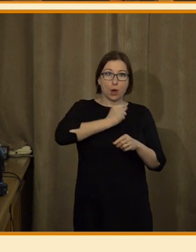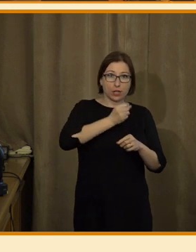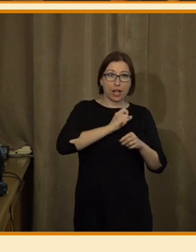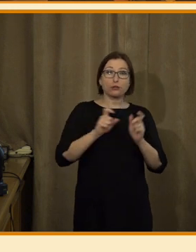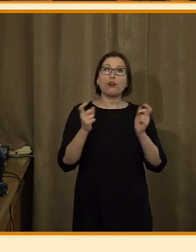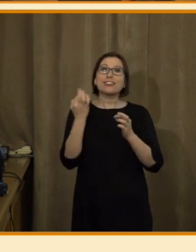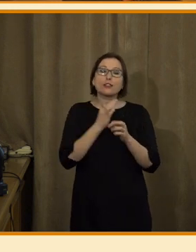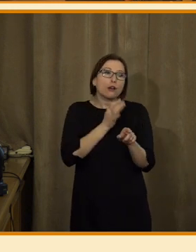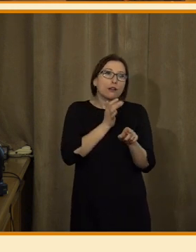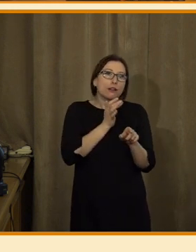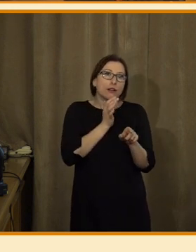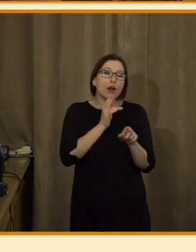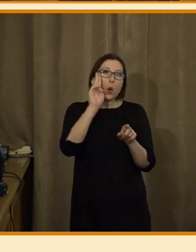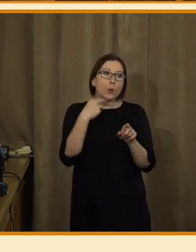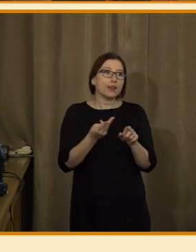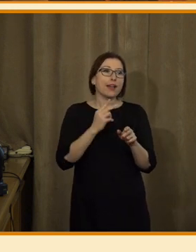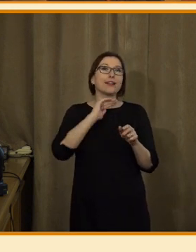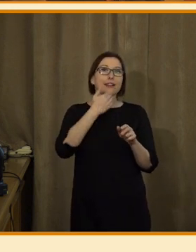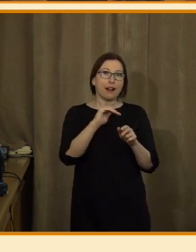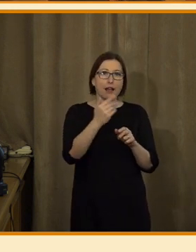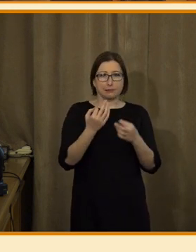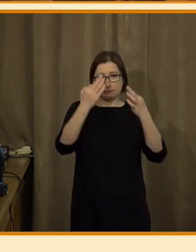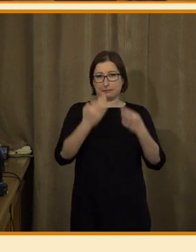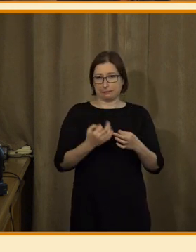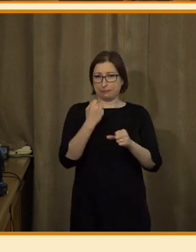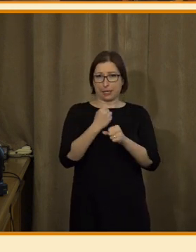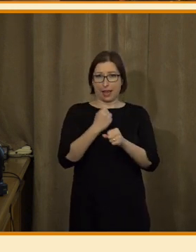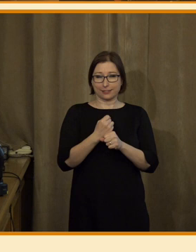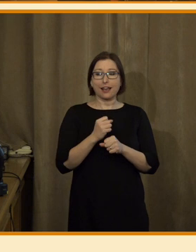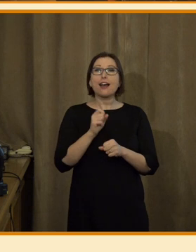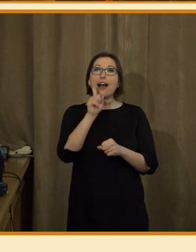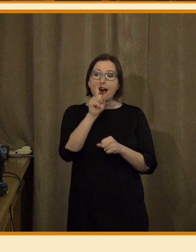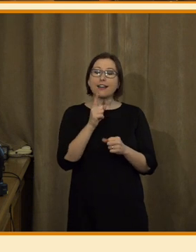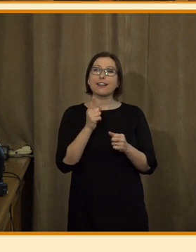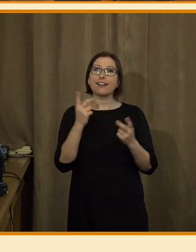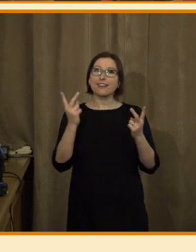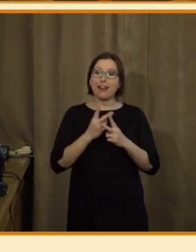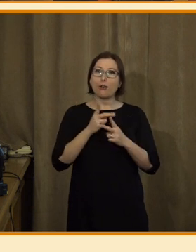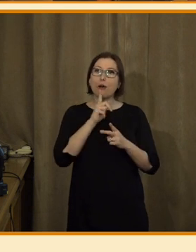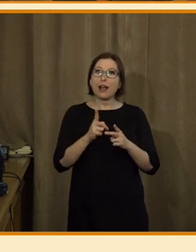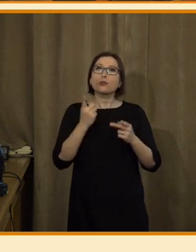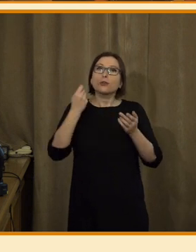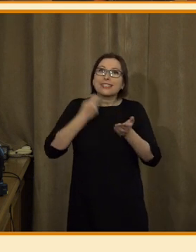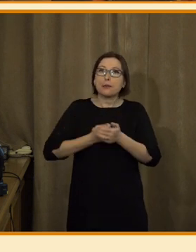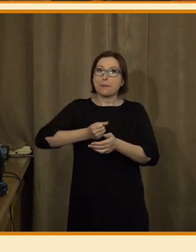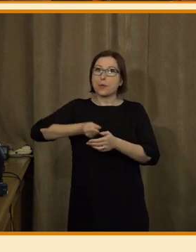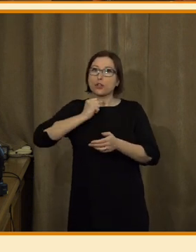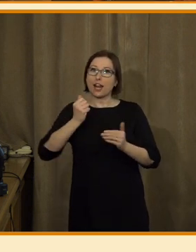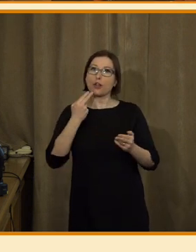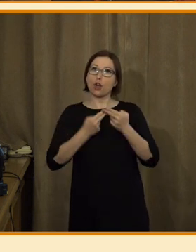Protože ono něco namluvit syntetickým hlasem je dneska prkotina. Ale aby to znělo jako moderátorka? Ne.